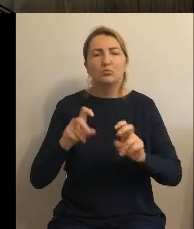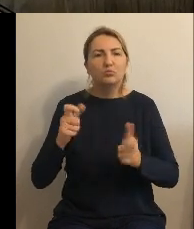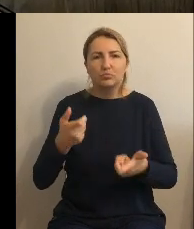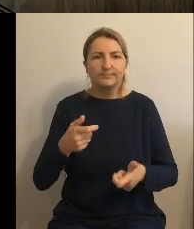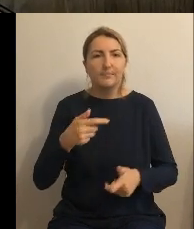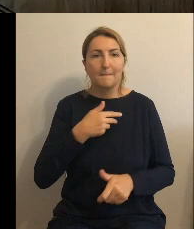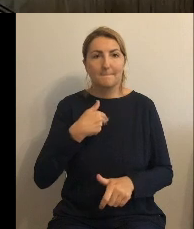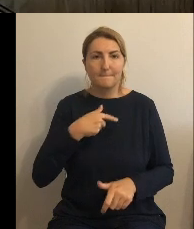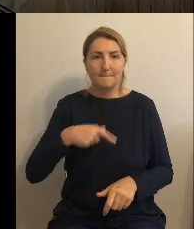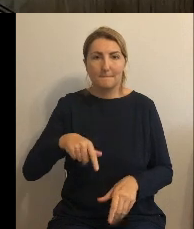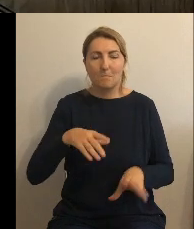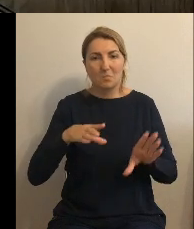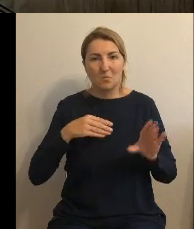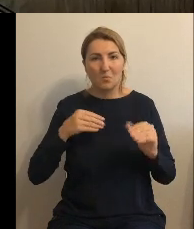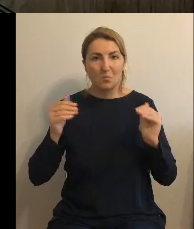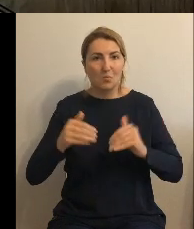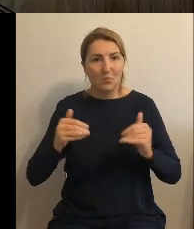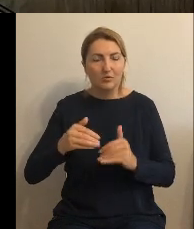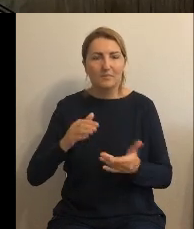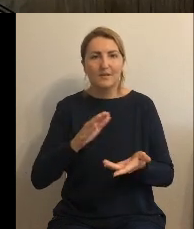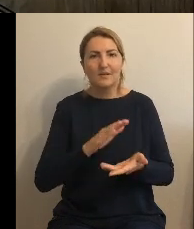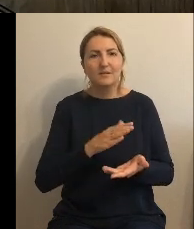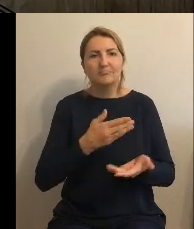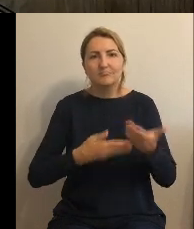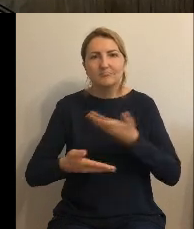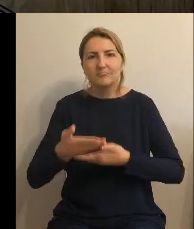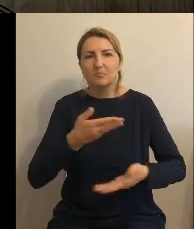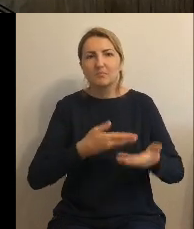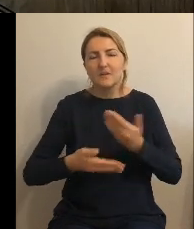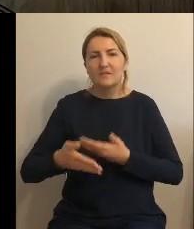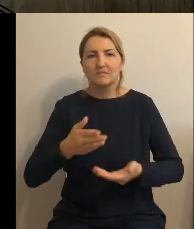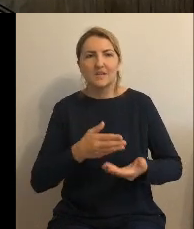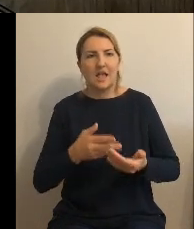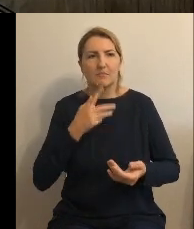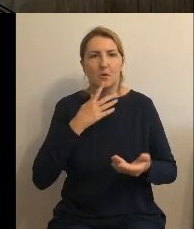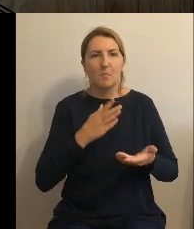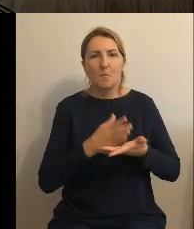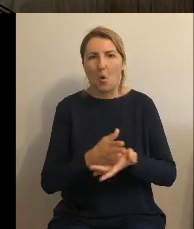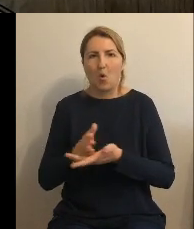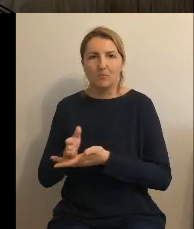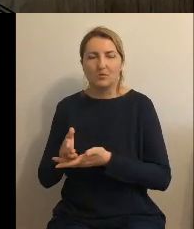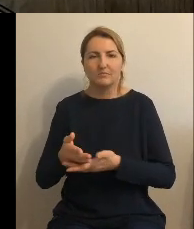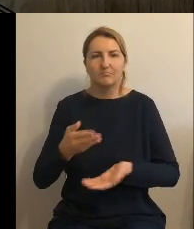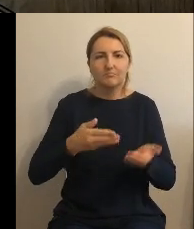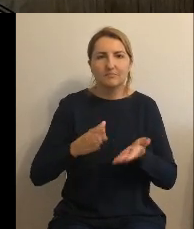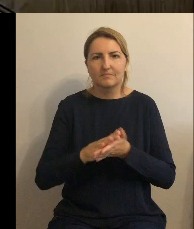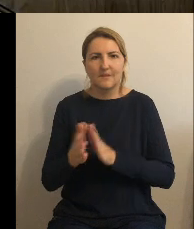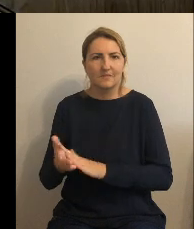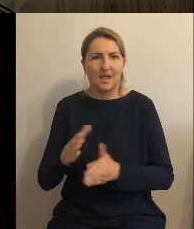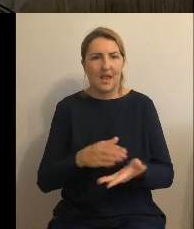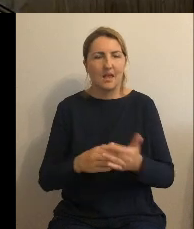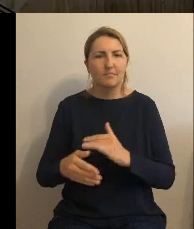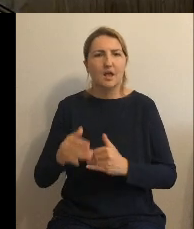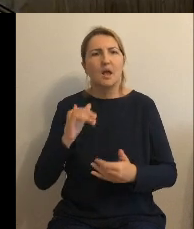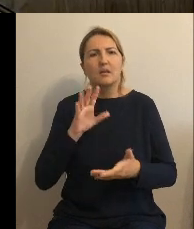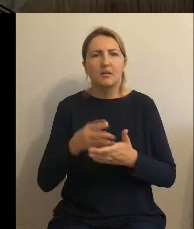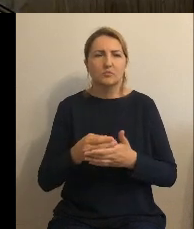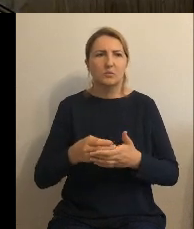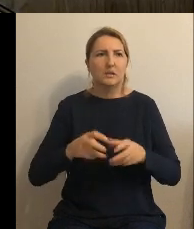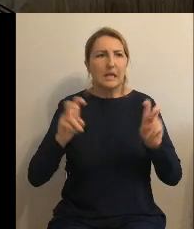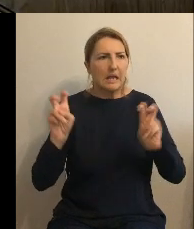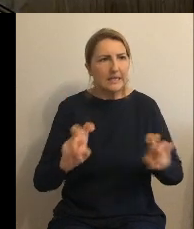wzajemnej pomocy sobie w razie jakichś wydarzeń, czy związanych z zarządzaniem kryzysowym, czy w razie jakichś warunków